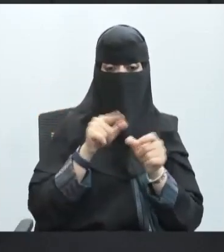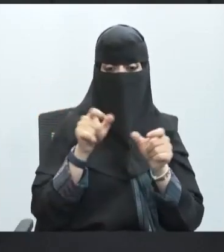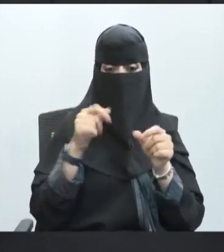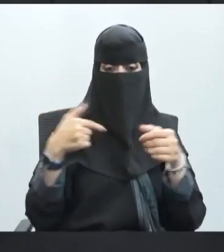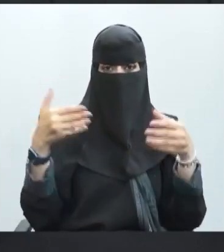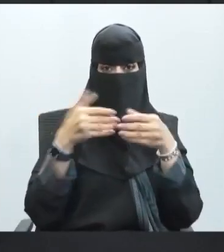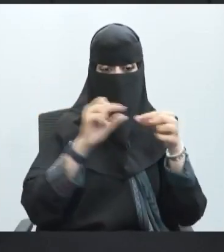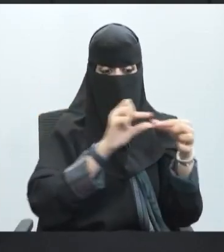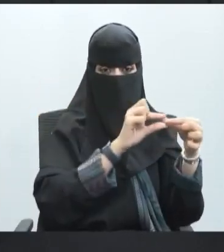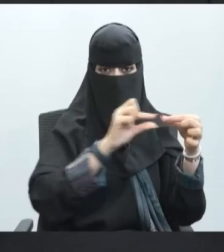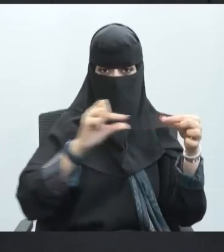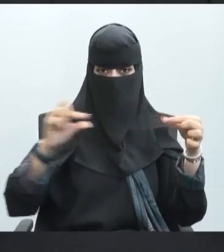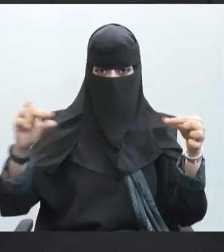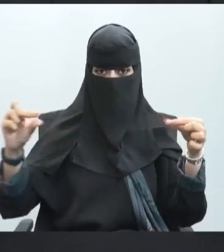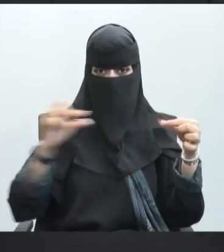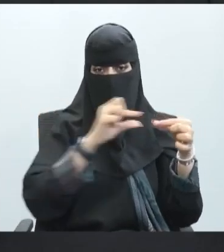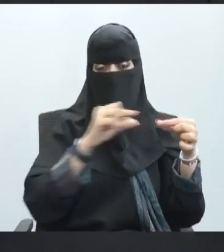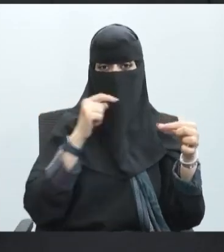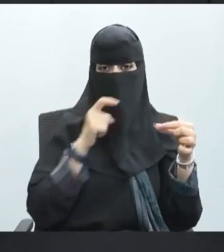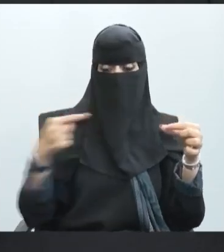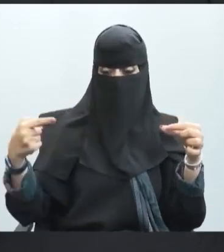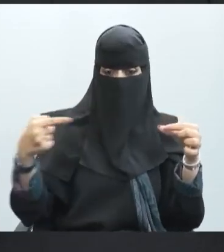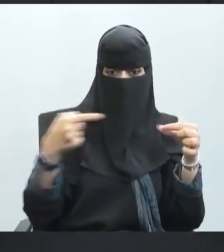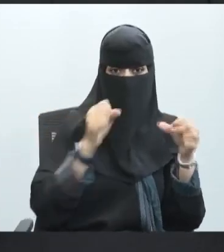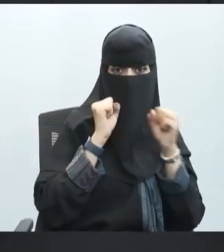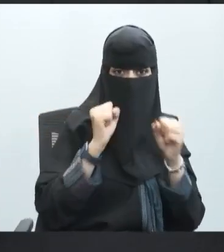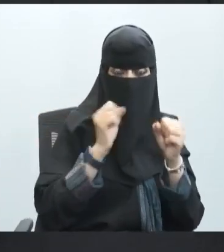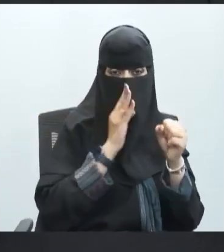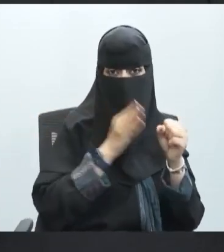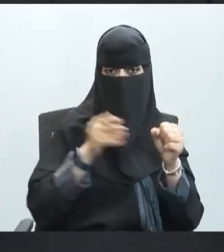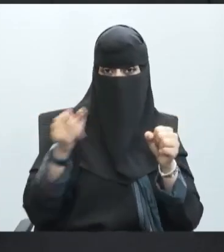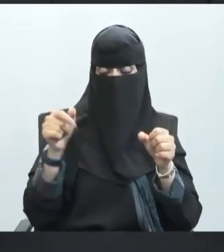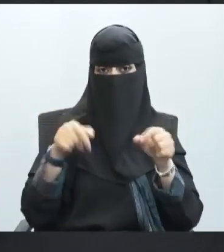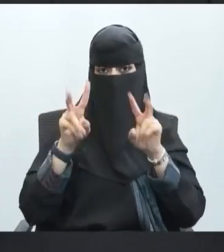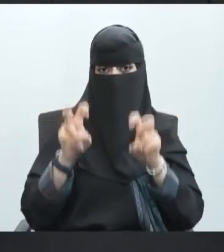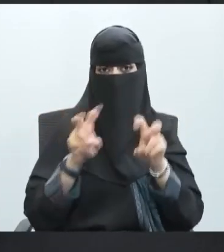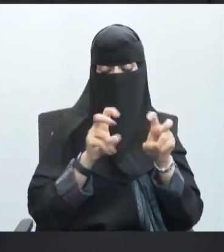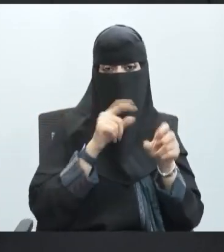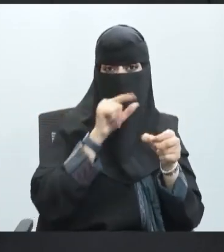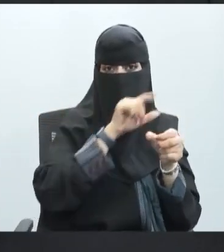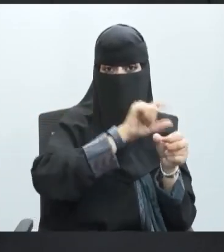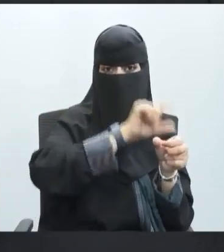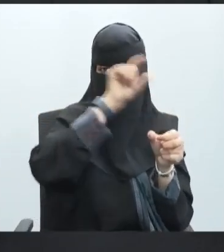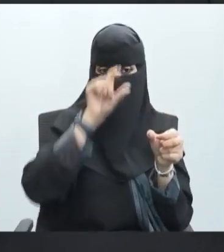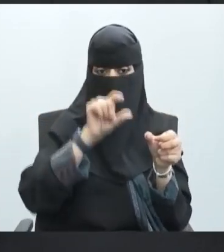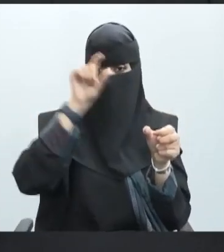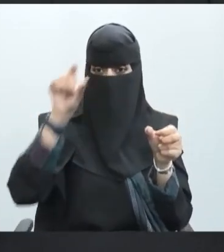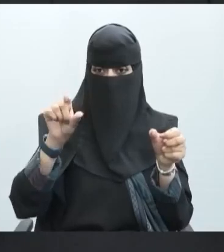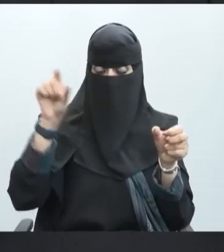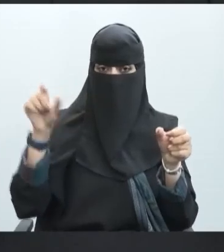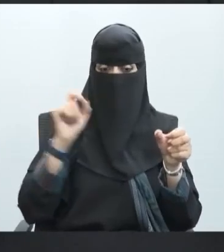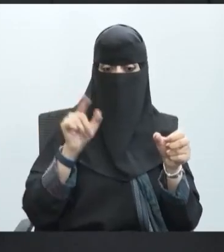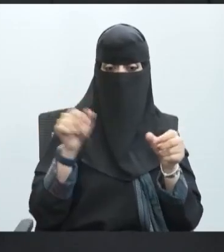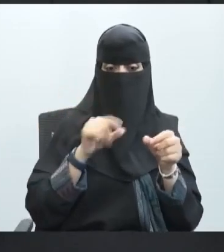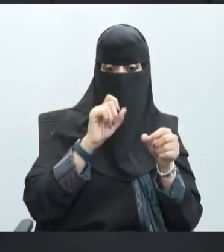عكس المحاور التي تفتقد لهذا الغمد لن يكون هناك اختناقات لن يكون هناك نقل وثبي لذلك سوف تكون